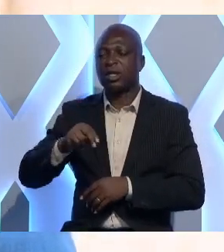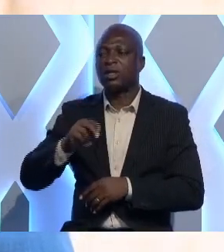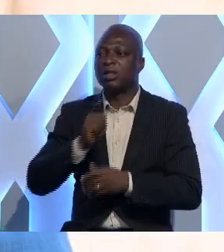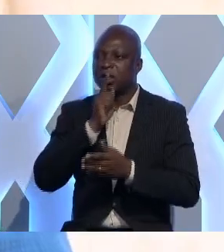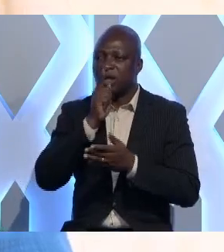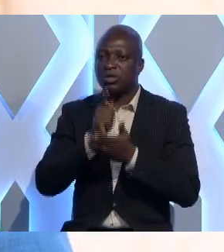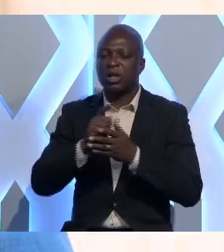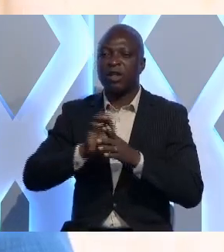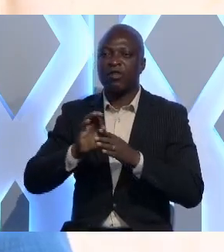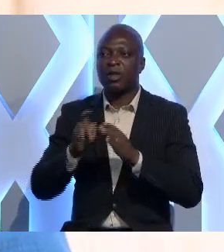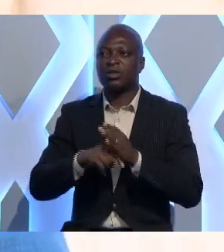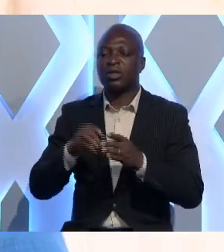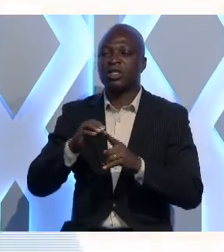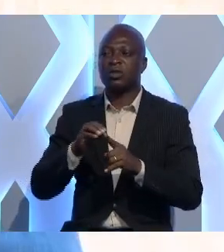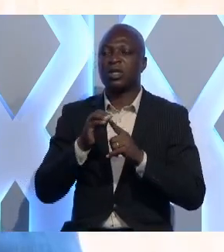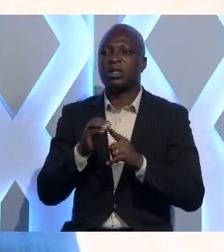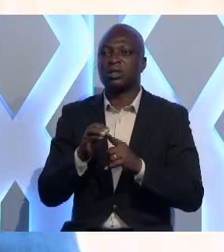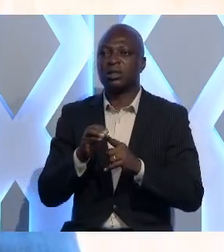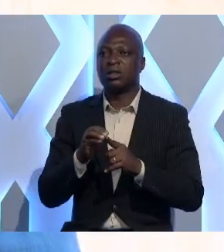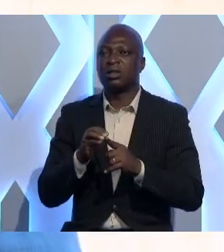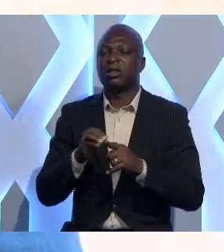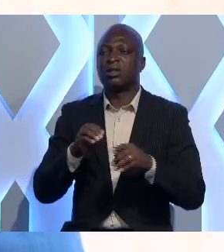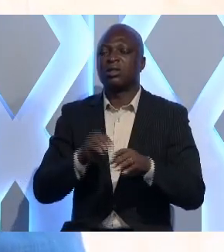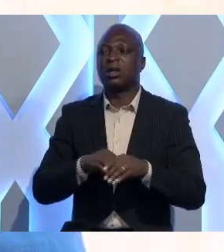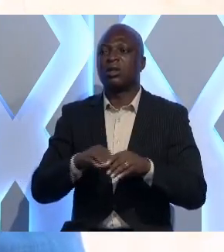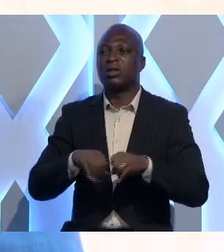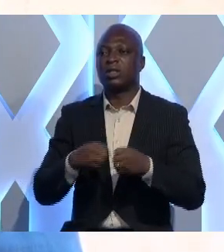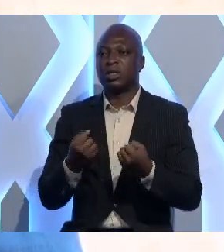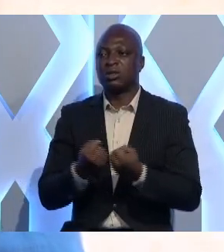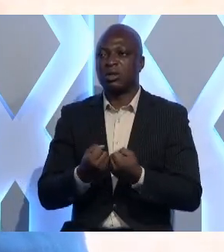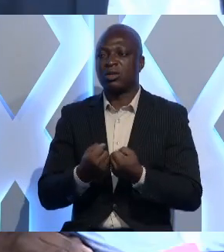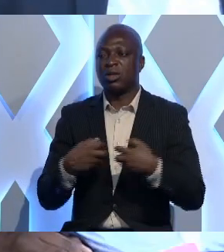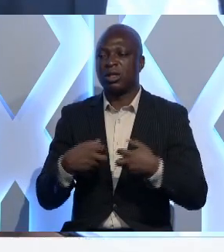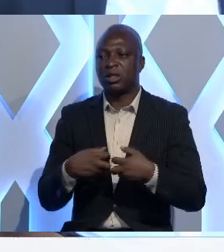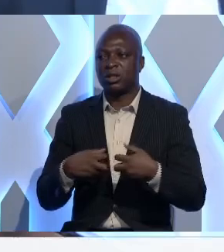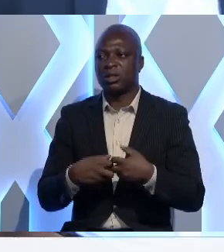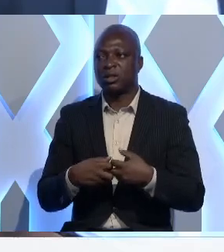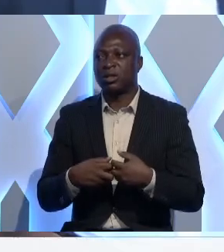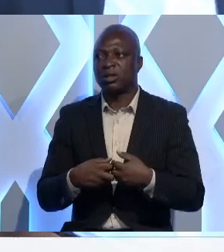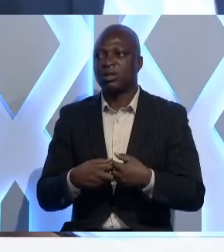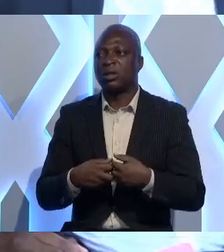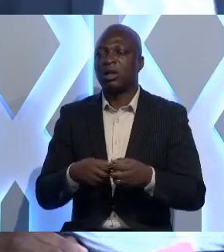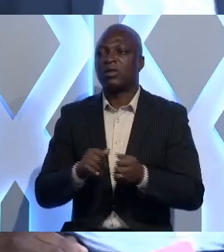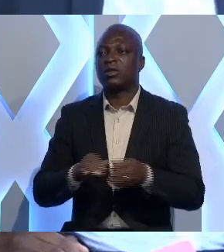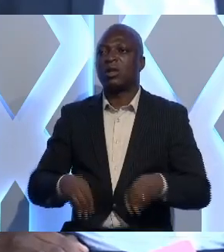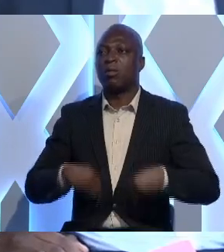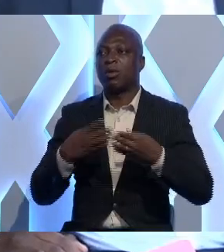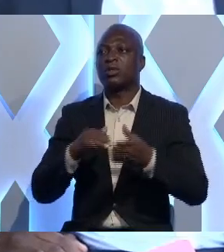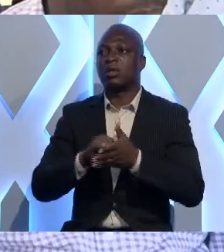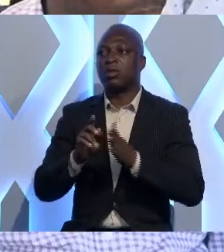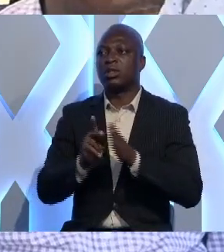'assurer la formation des spécialistes dans le sous-secteur de l'électricité. L'apport du CERN dans la politique